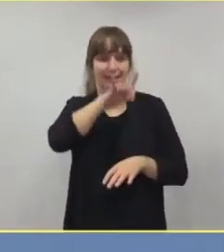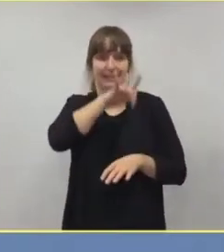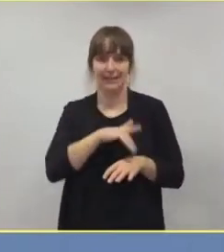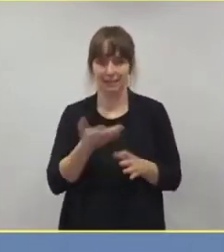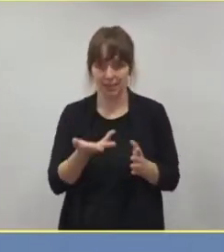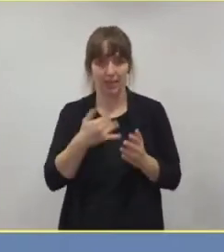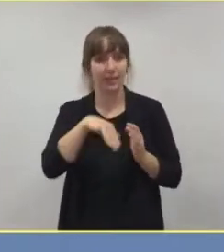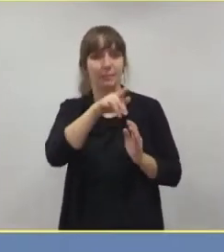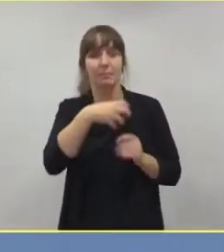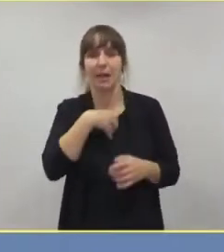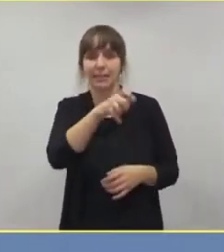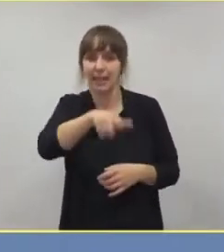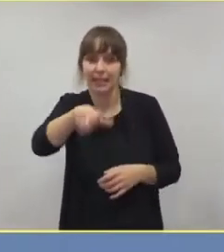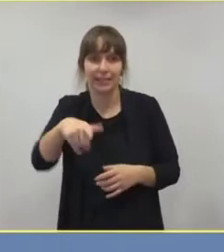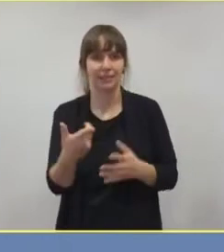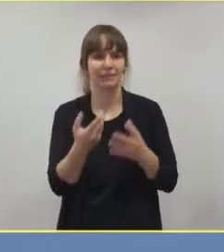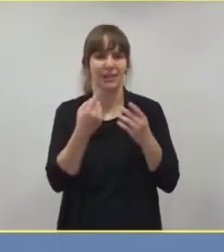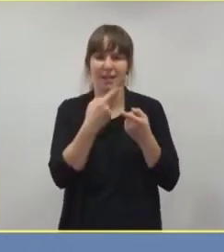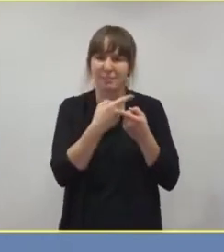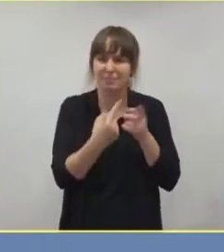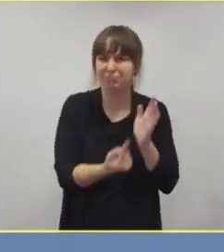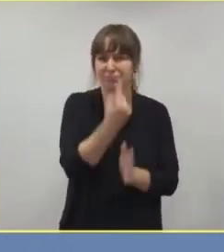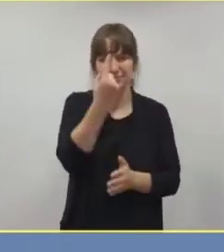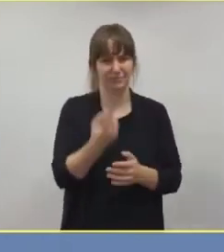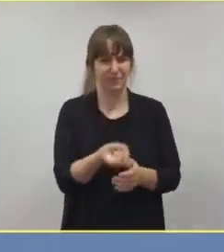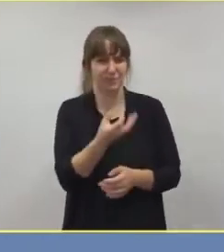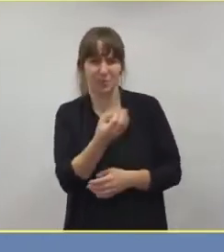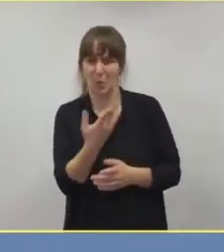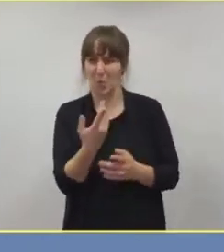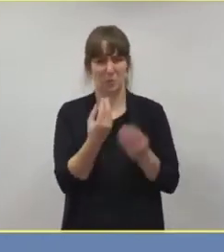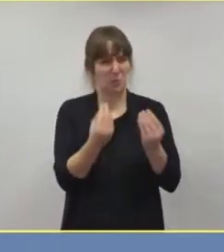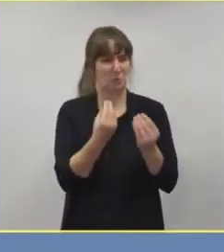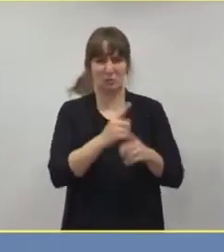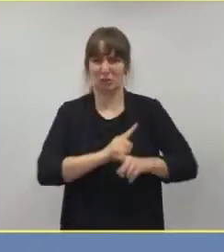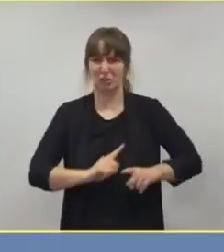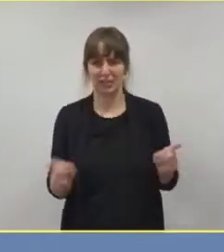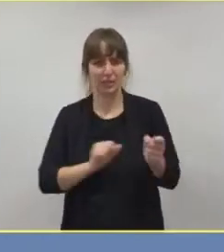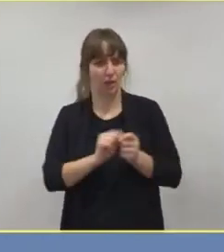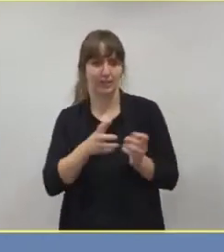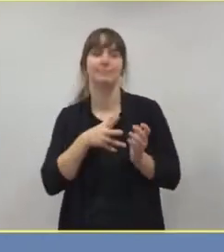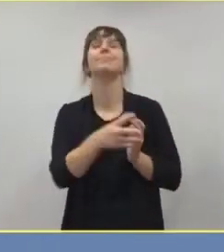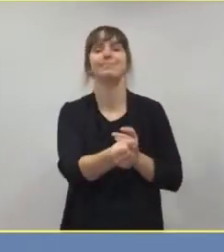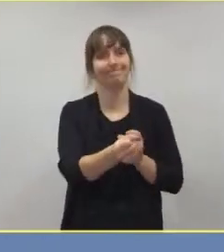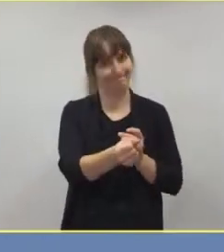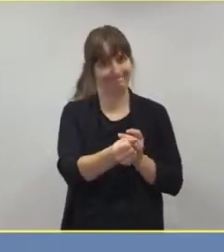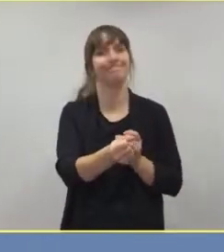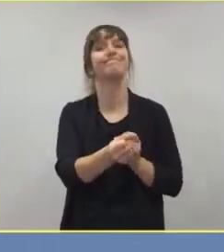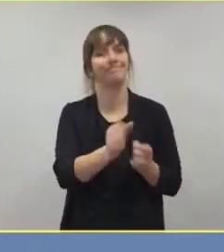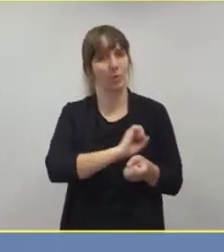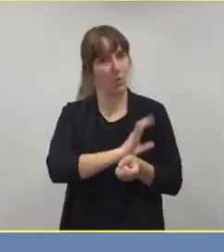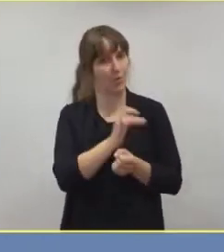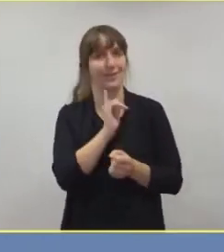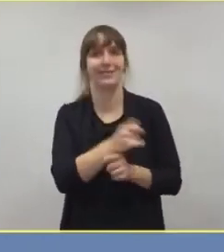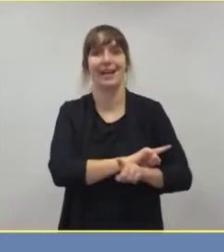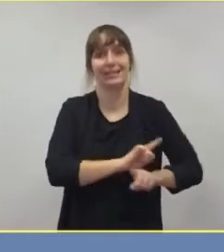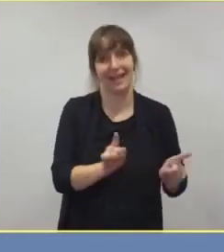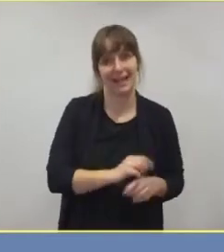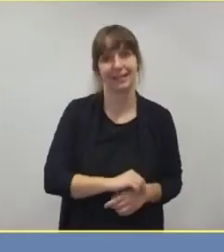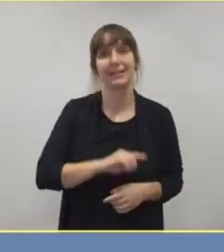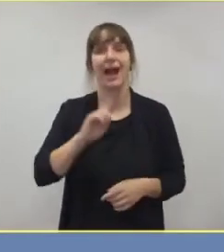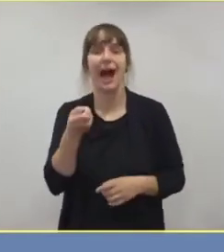Asymptomatischen, was los ist. Und der Schnelltest hat meinetwegen bestimmt eine